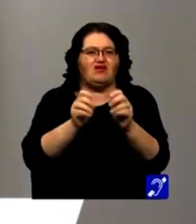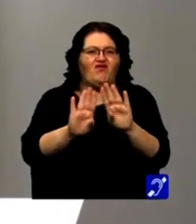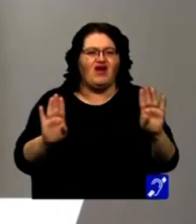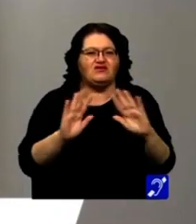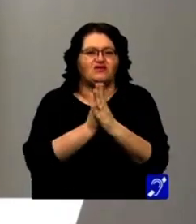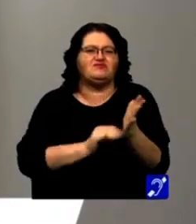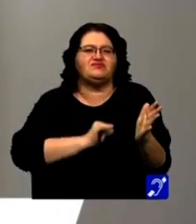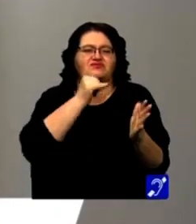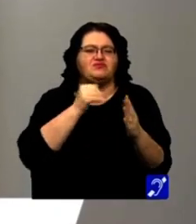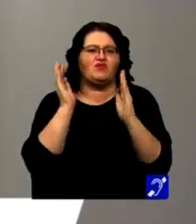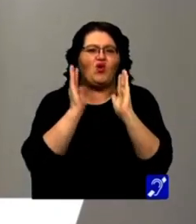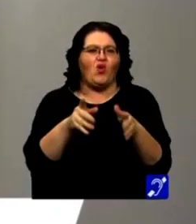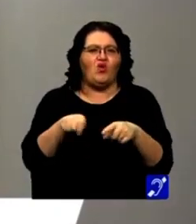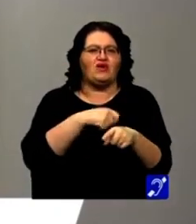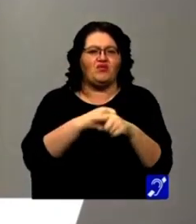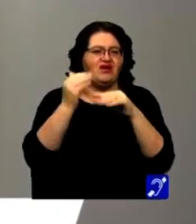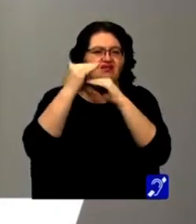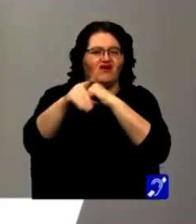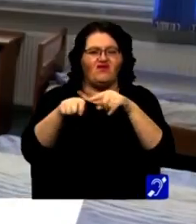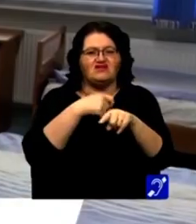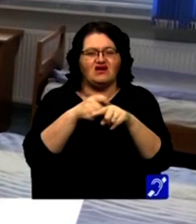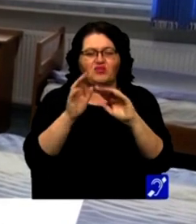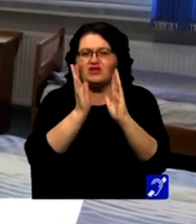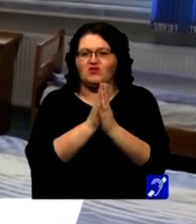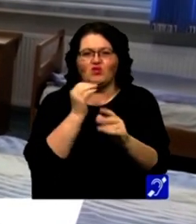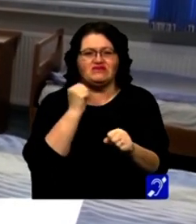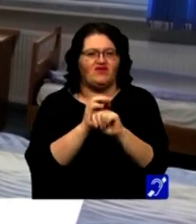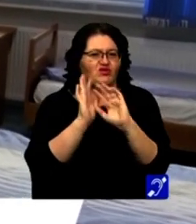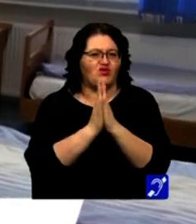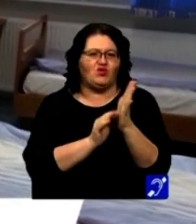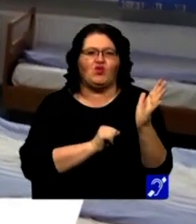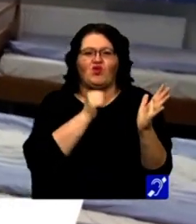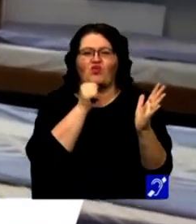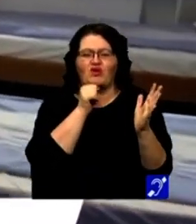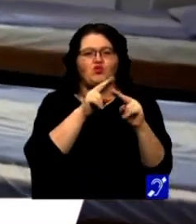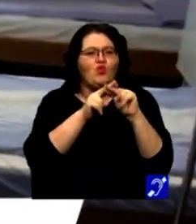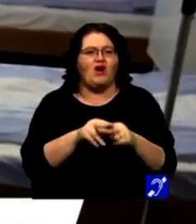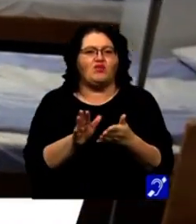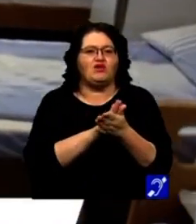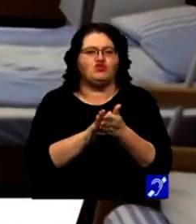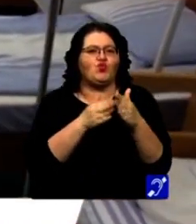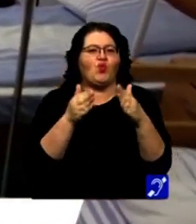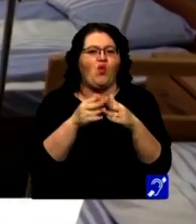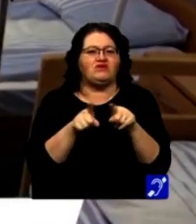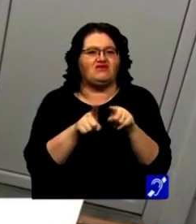ultrilor s-a reparat holul,-au reparat tavanele, s-a reparat efectiv totul. Nu a rămas niciun colț